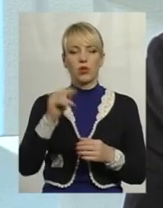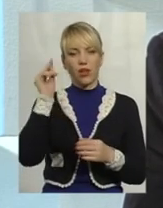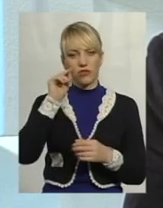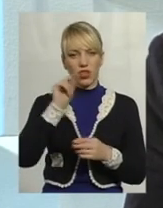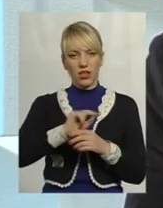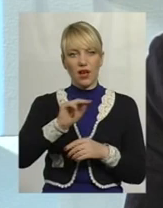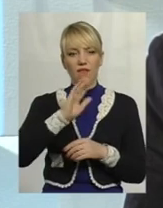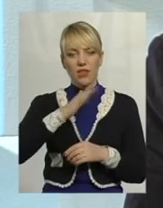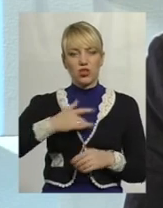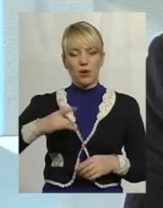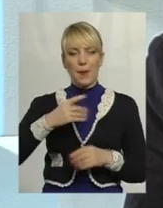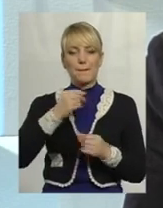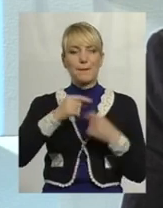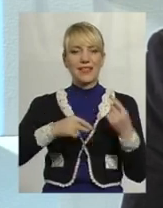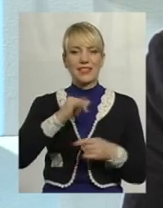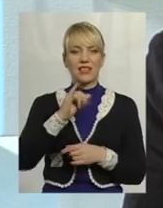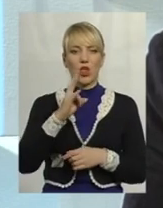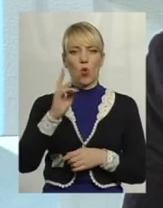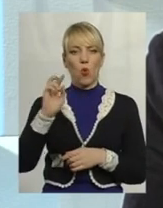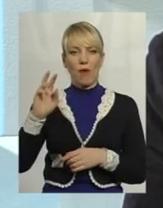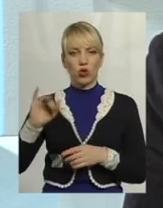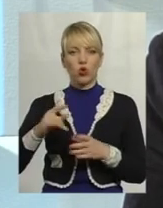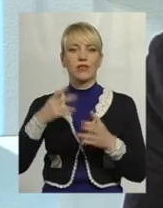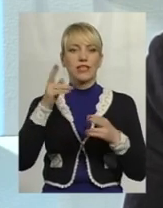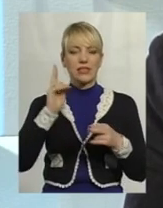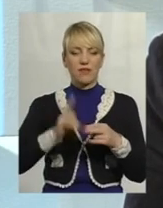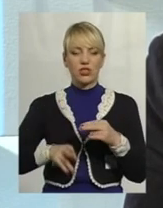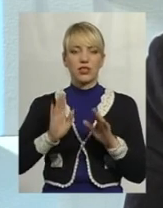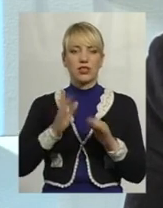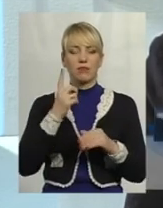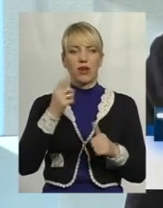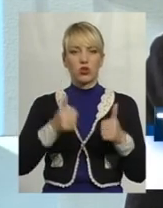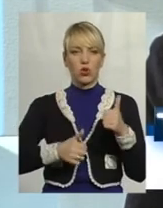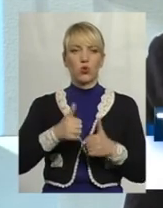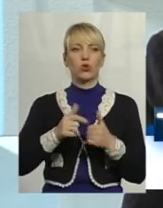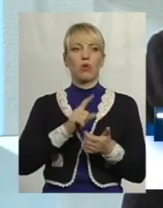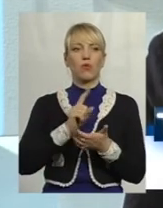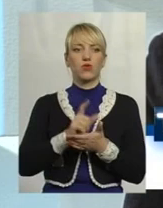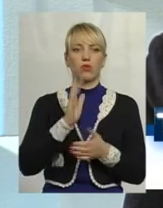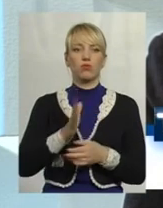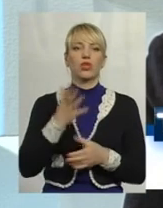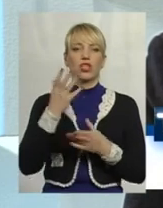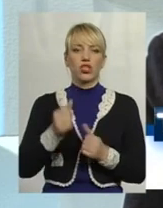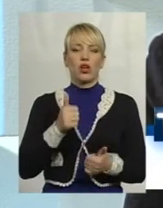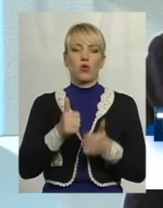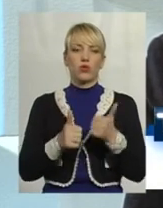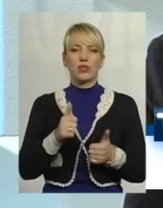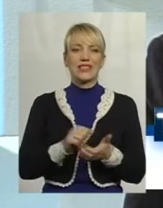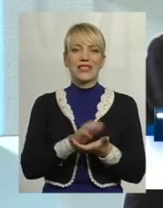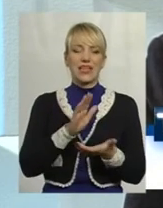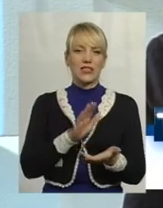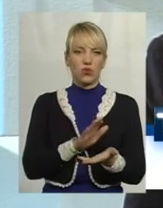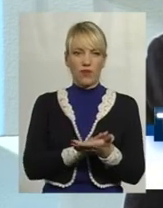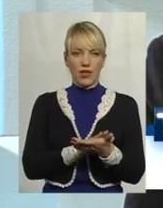стосується бізнес-інкубатору, то наразі завершився лише перший конкурс. Обов'язково будуть ще конкурси, зареєструватись